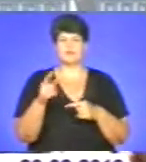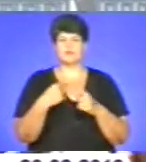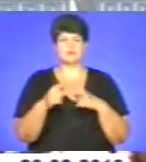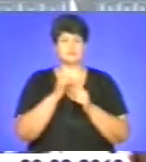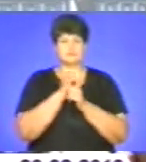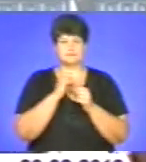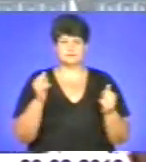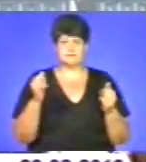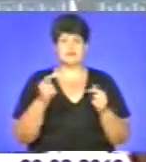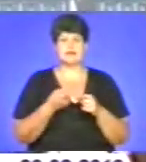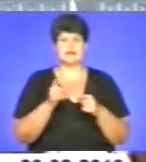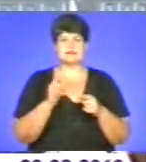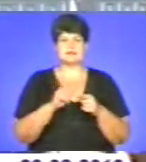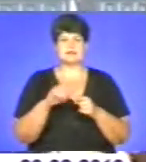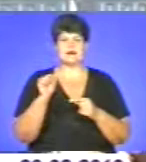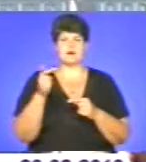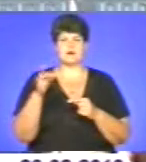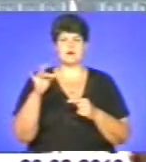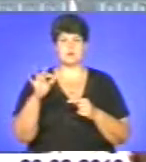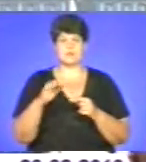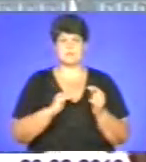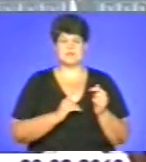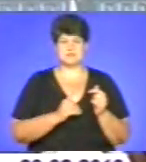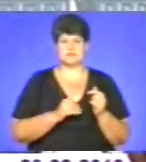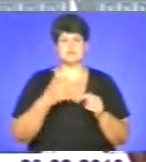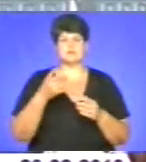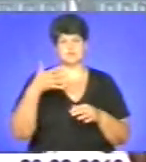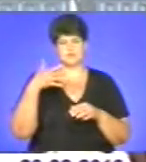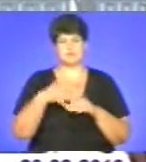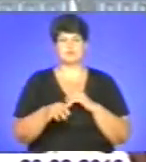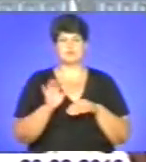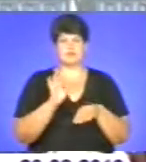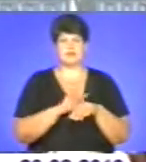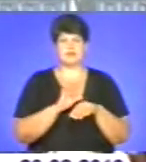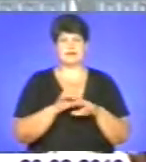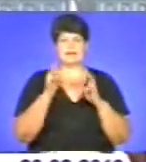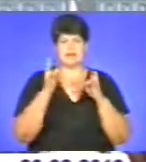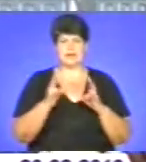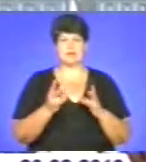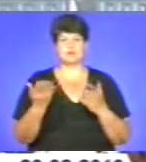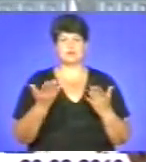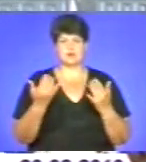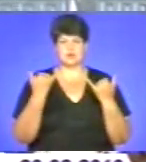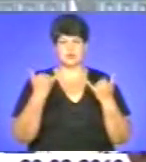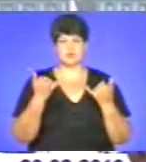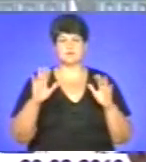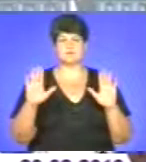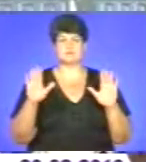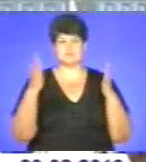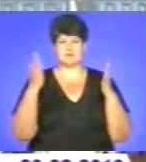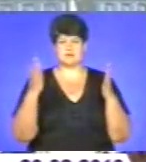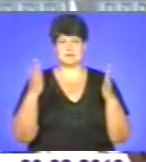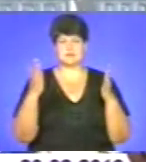«Агробізнес», це керівник, який віддукнувся. Він розуміє біль і трагедію, яка сьогодні склалася.